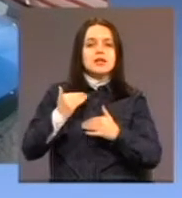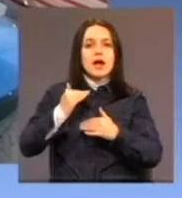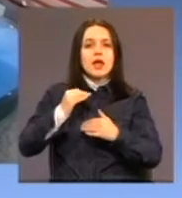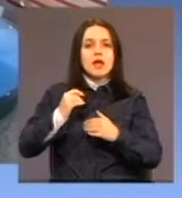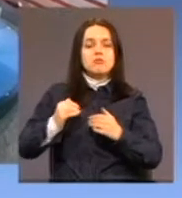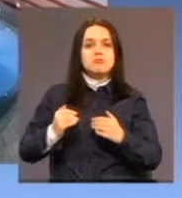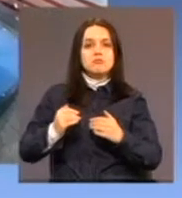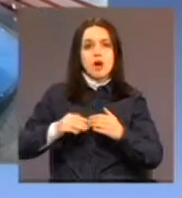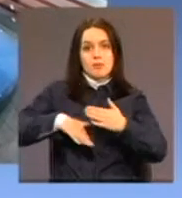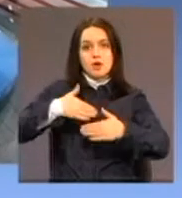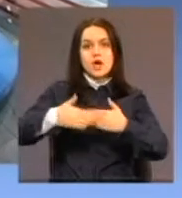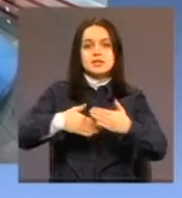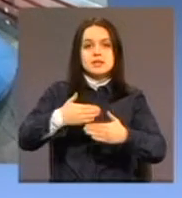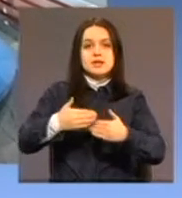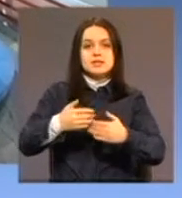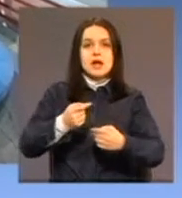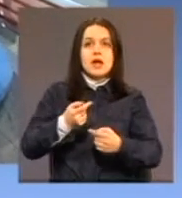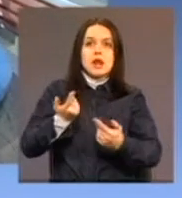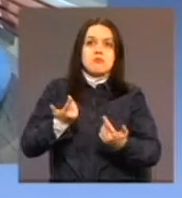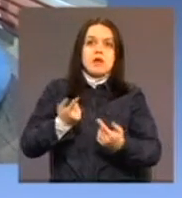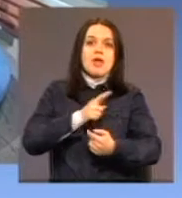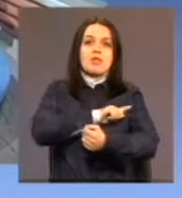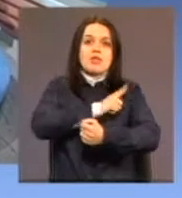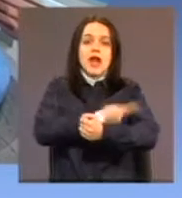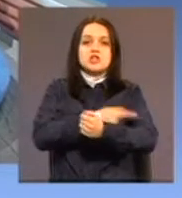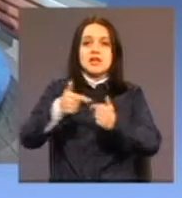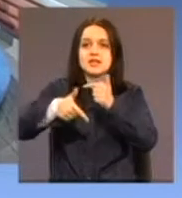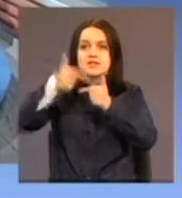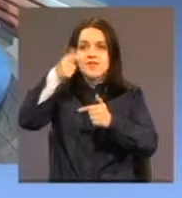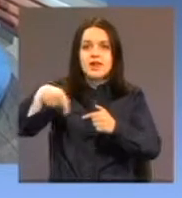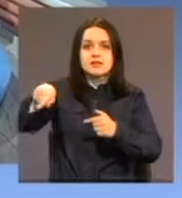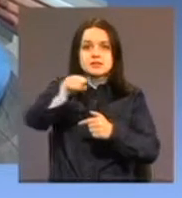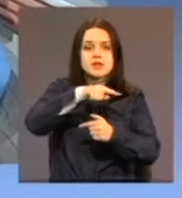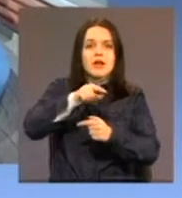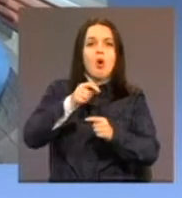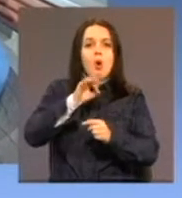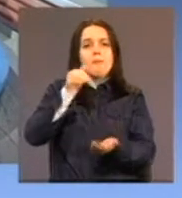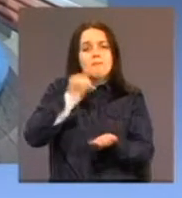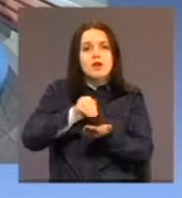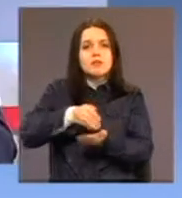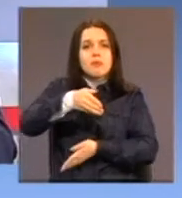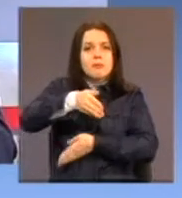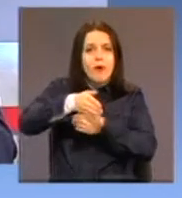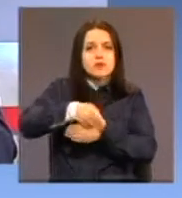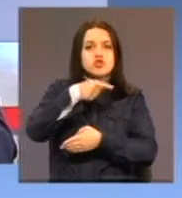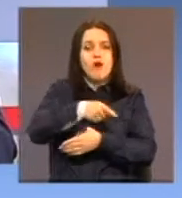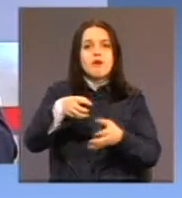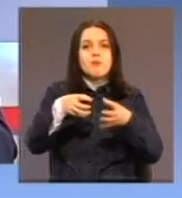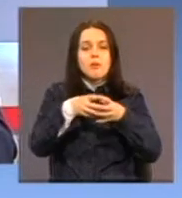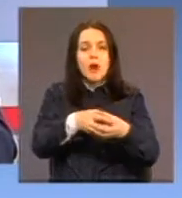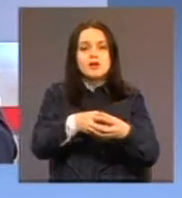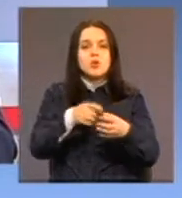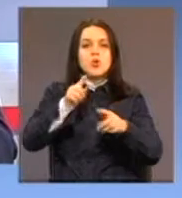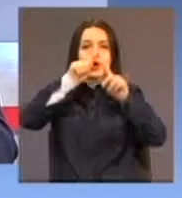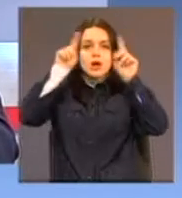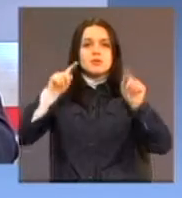nekako jačanja svijesti o potrebi pomoći ovoj populaciji u Republike Srpske počeo negdje